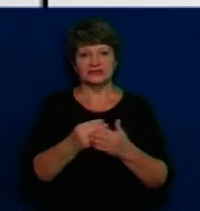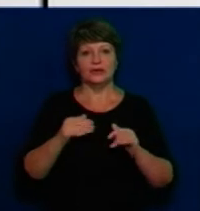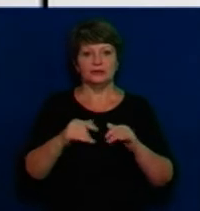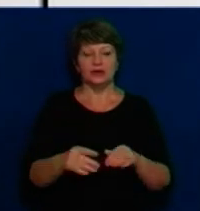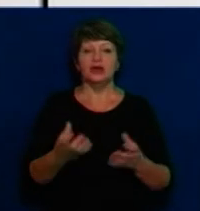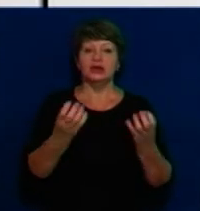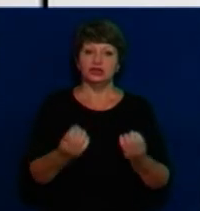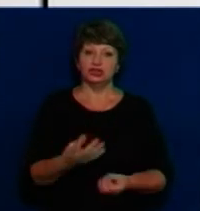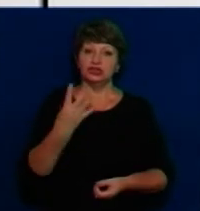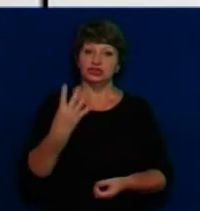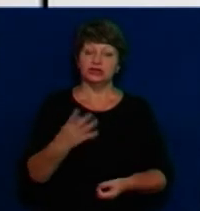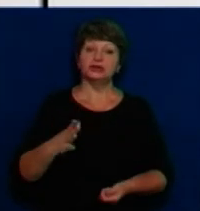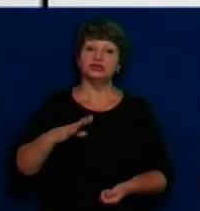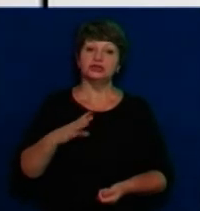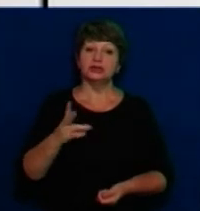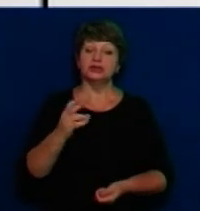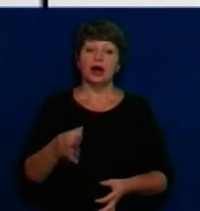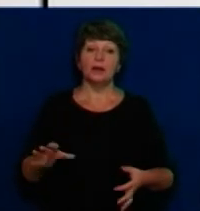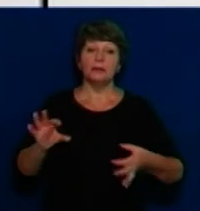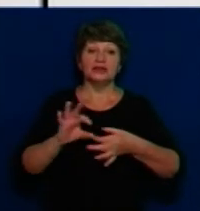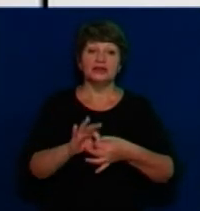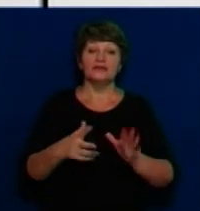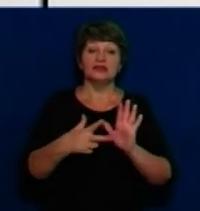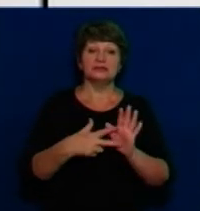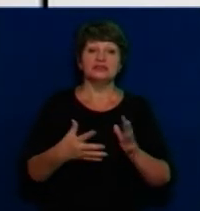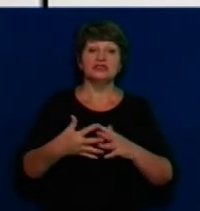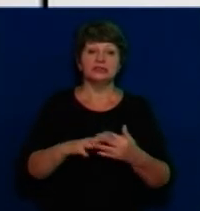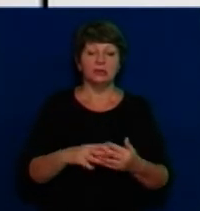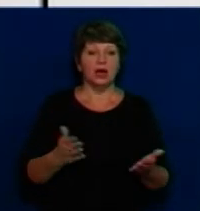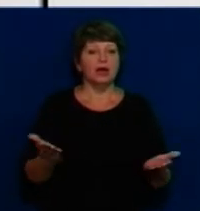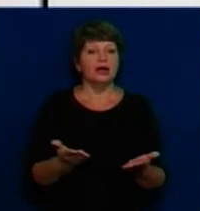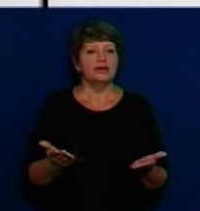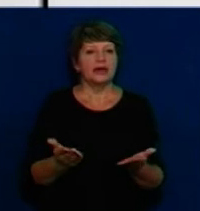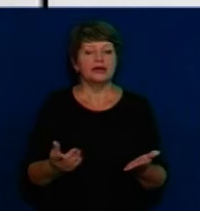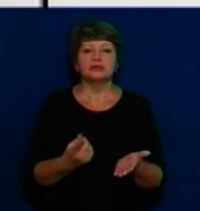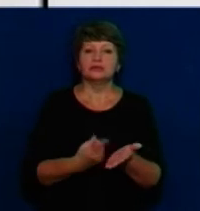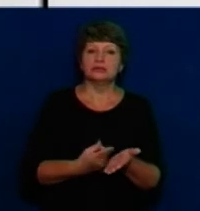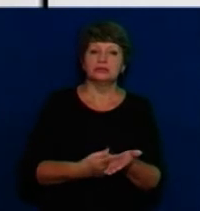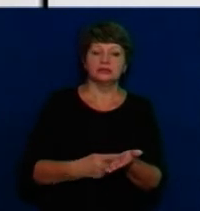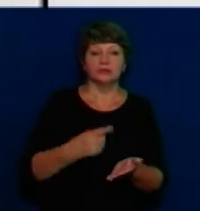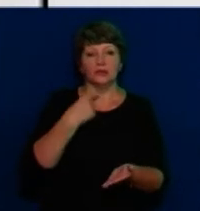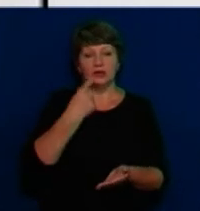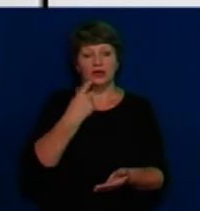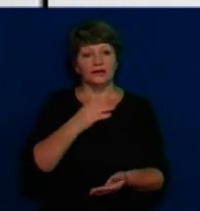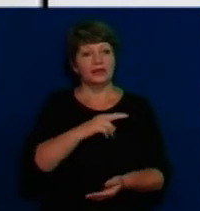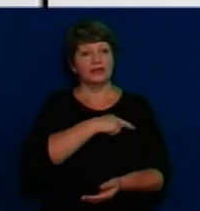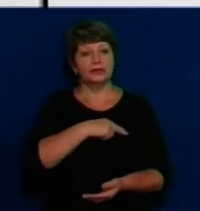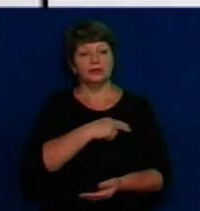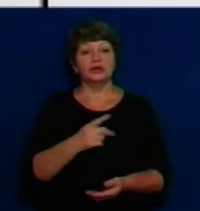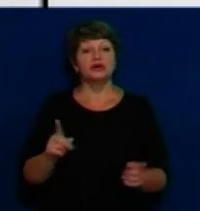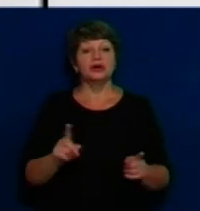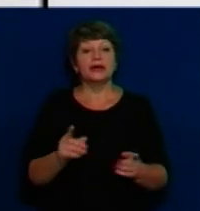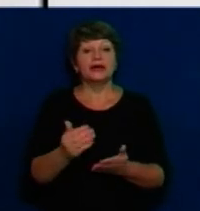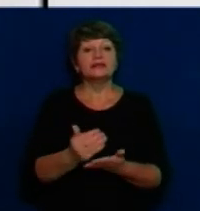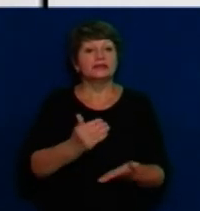чотири існуючі громади чекають на приєднання восьми сіл. Якими аргументами оперують депутати та які наслідки чекають на громади,